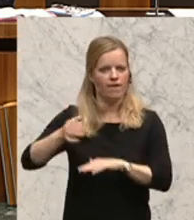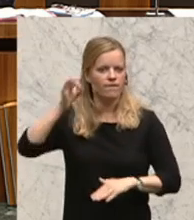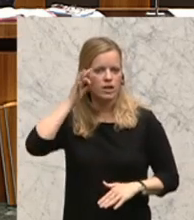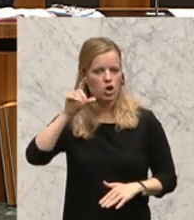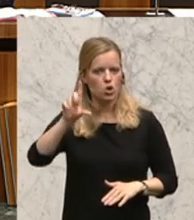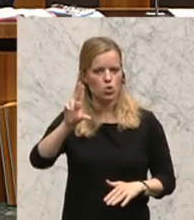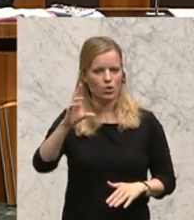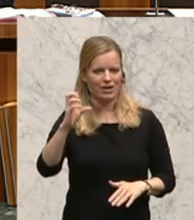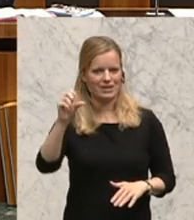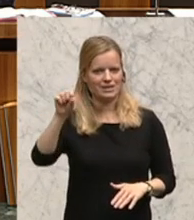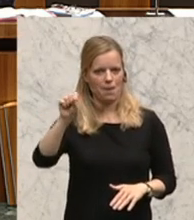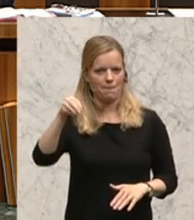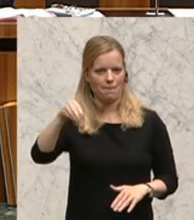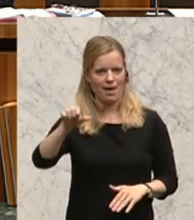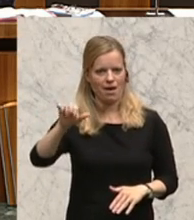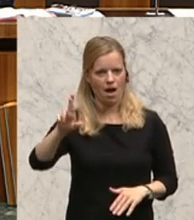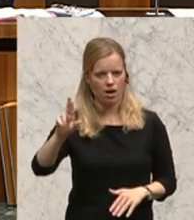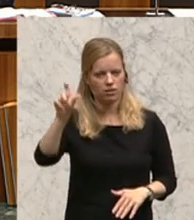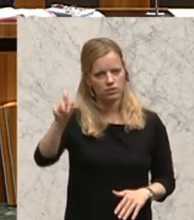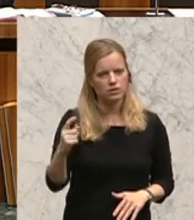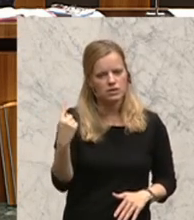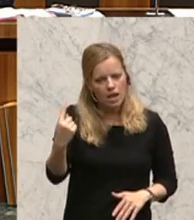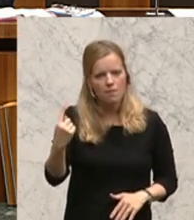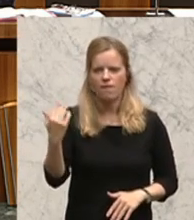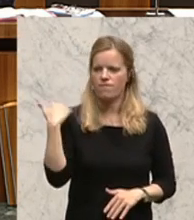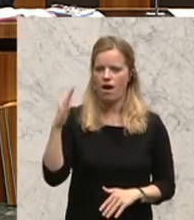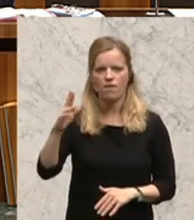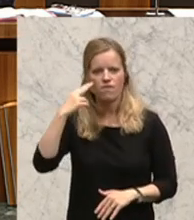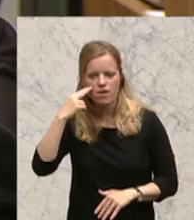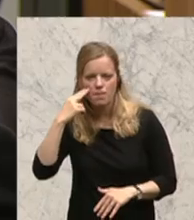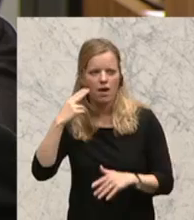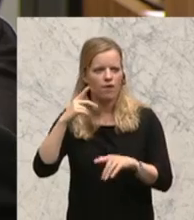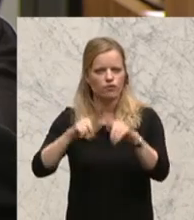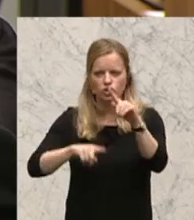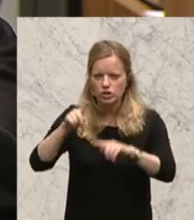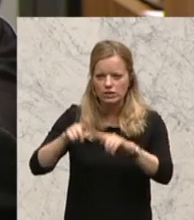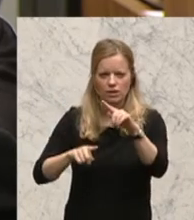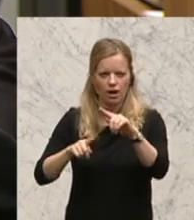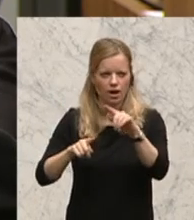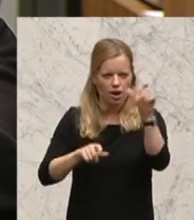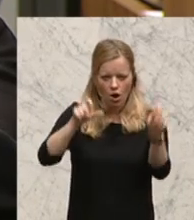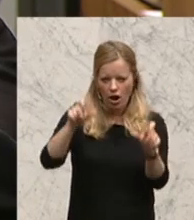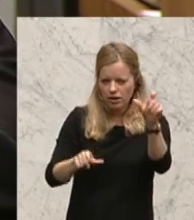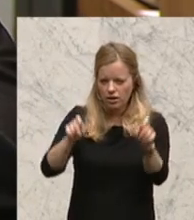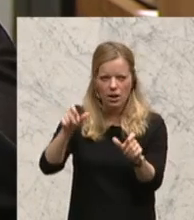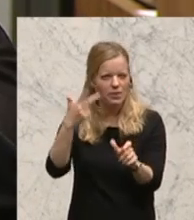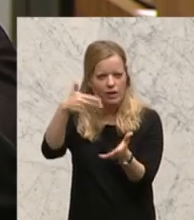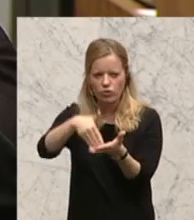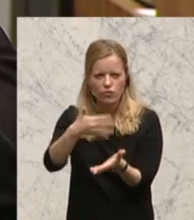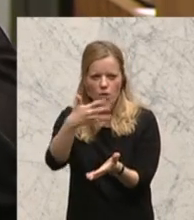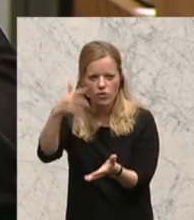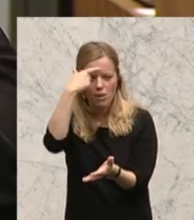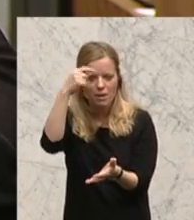Budgetprozesse mit America Speaks gemacht, wo sie über Satelliten verschiedene Städte zusammengeschalten hat. 3.500 Menschen haben einen